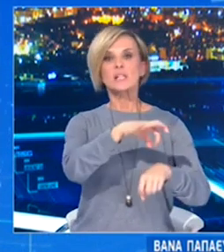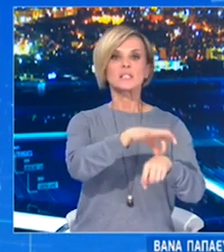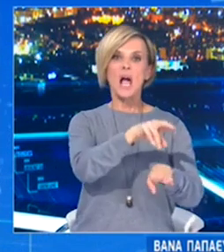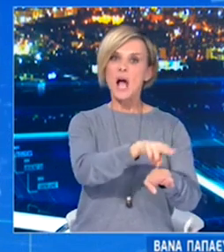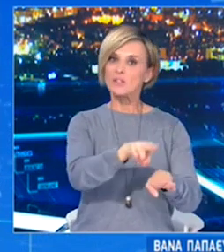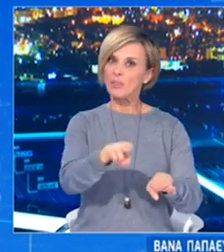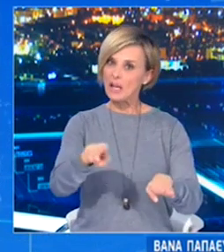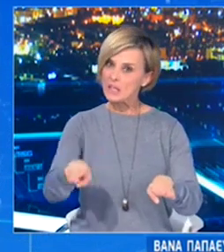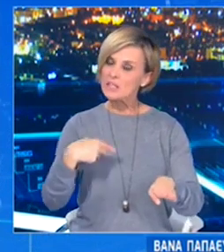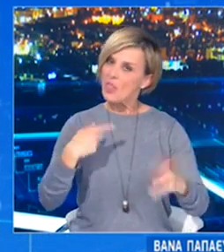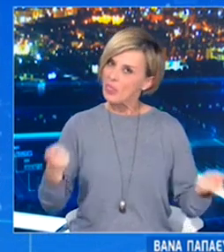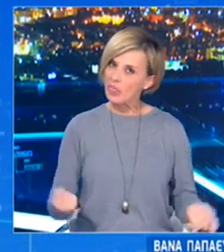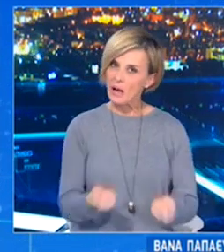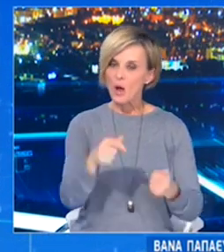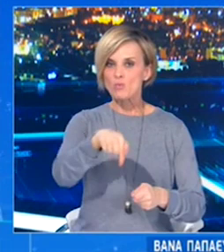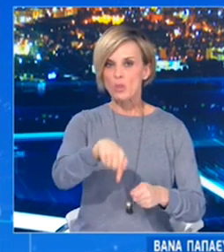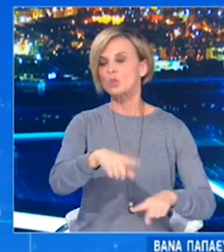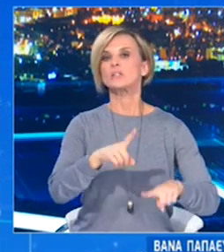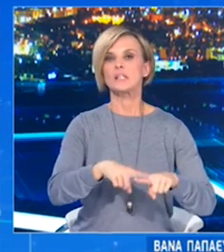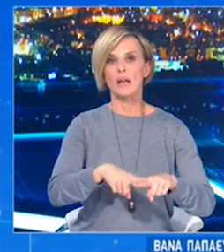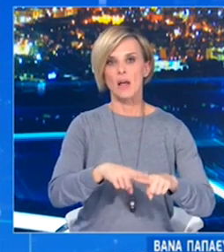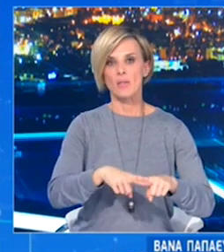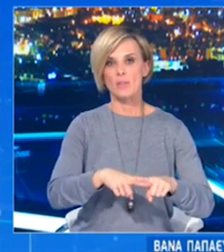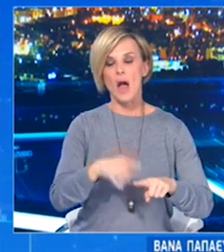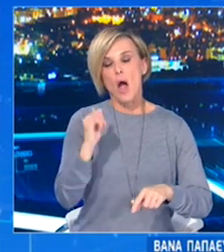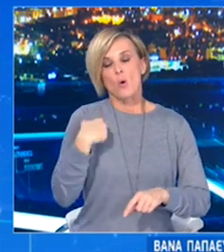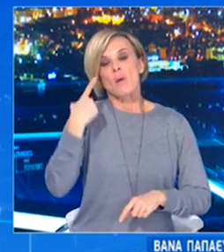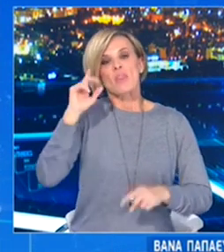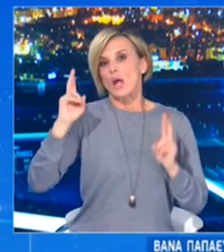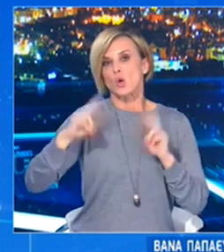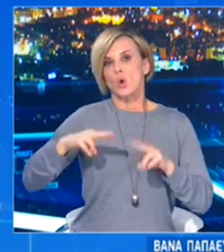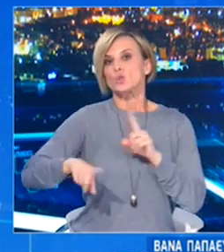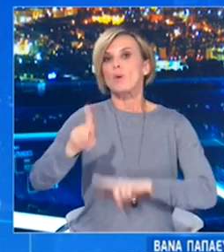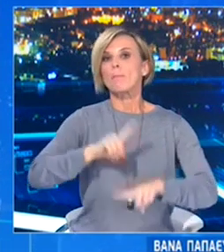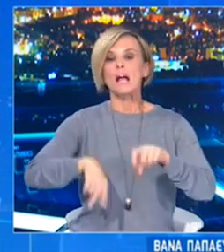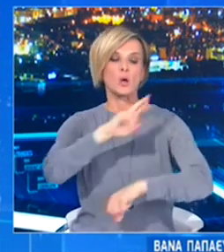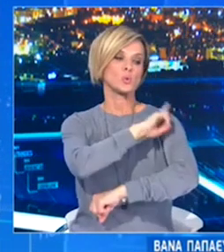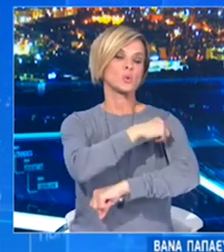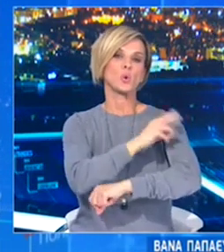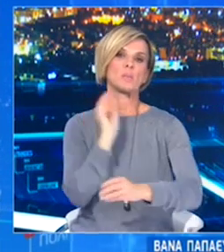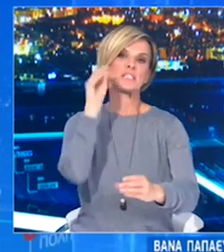ατικό, αλλά η αλήθεια είναι ότι εγώ δεν γνωρίζω για το ποια άλλα είναι τα νοσοκομεία τα οποία θα συμμετάσχουν.